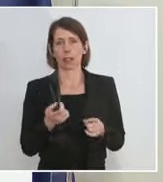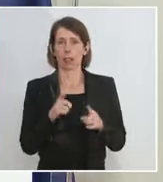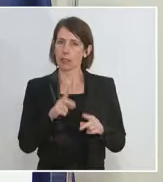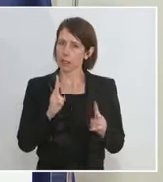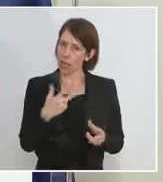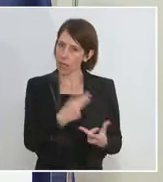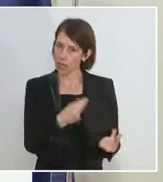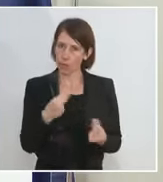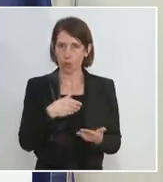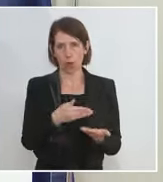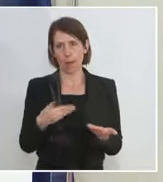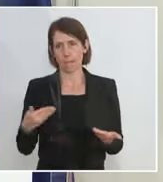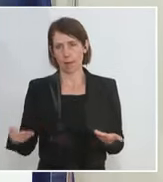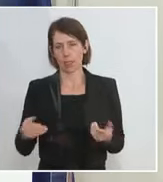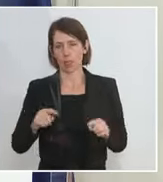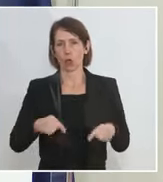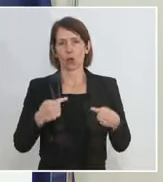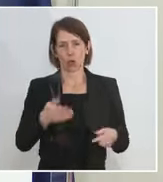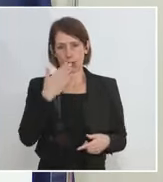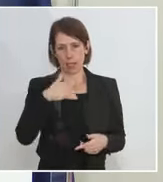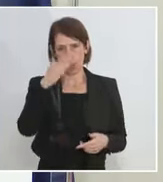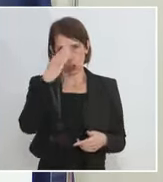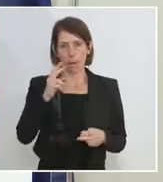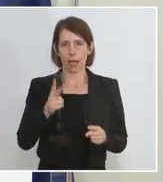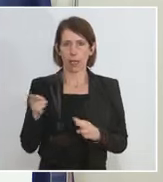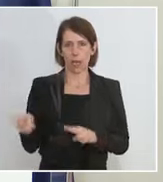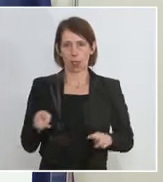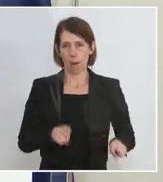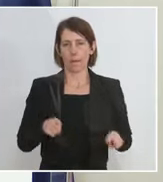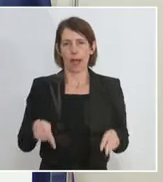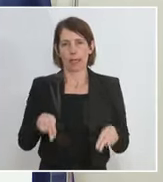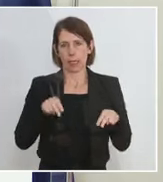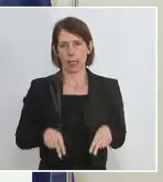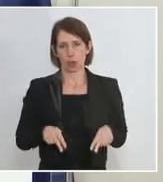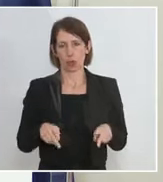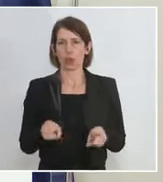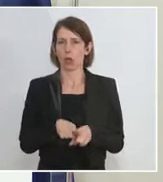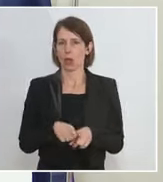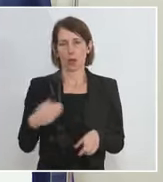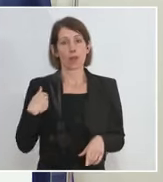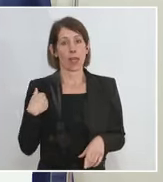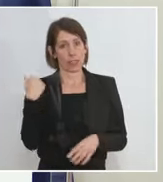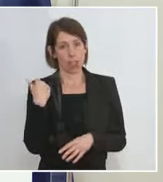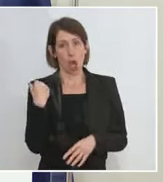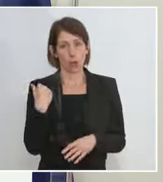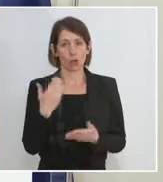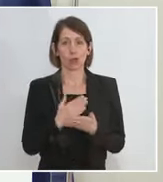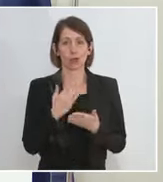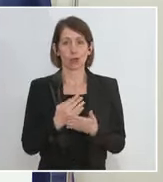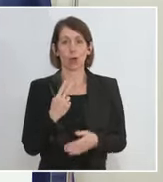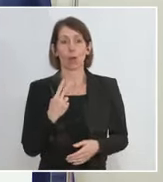und somit im Sommer auch zur Normalität zurückkehren können, so wie ich das letzten August schon versucht habe zu